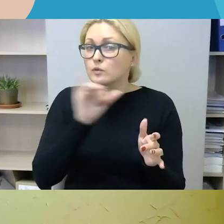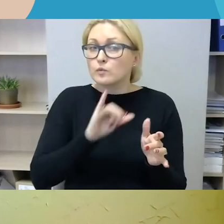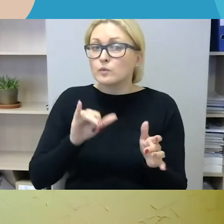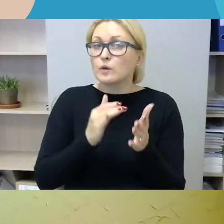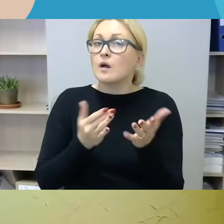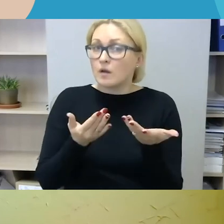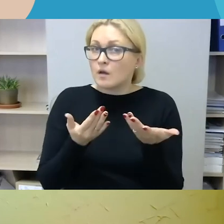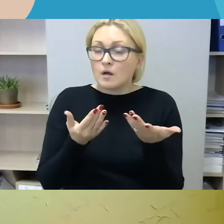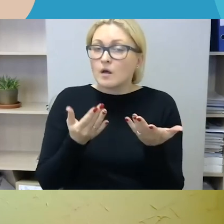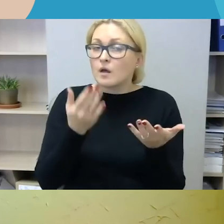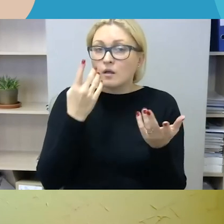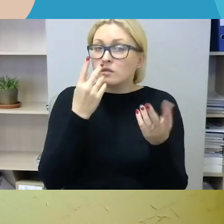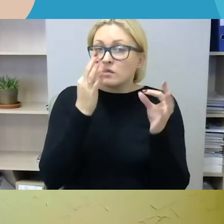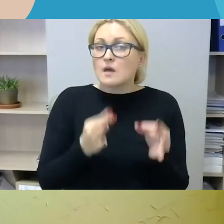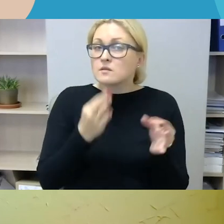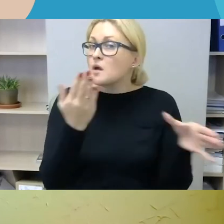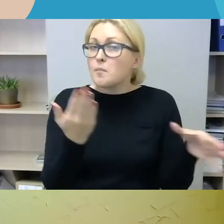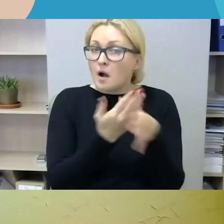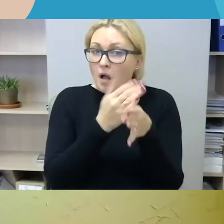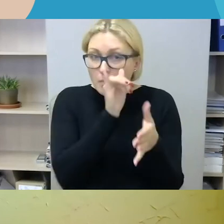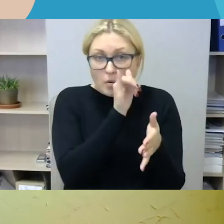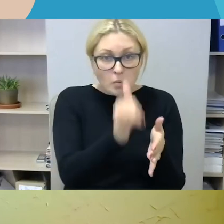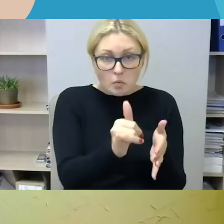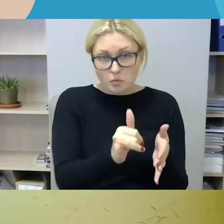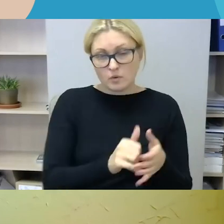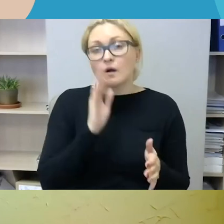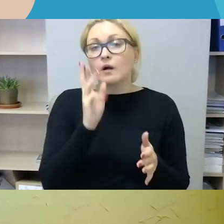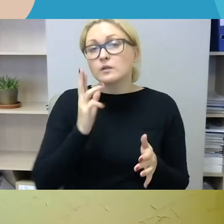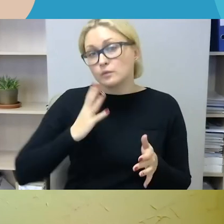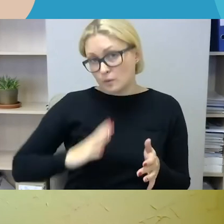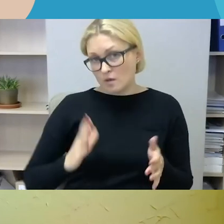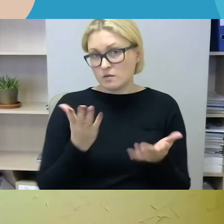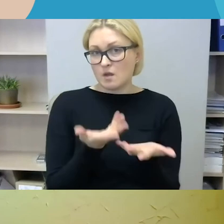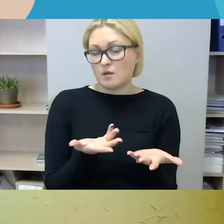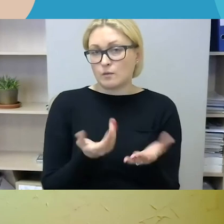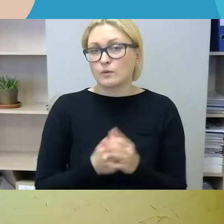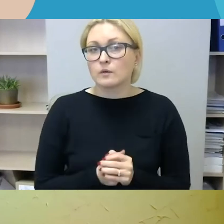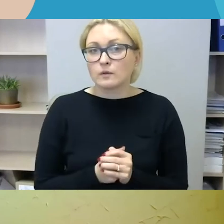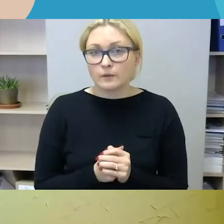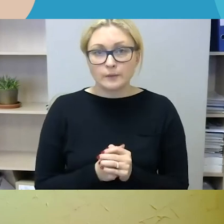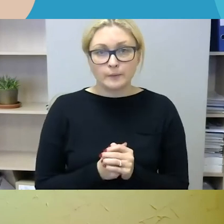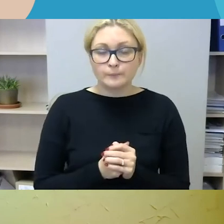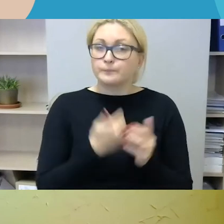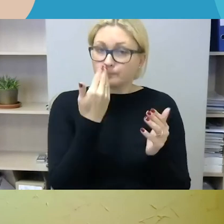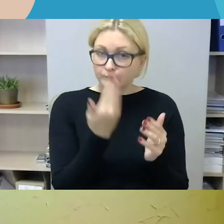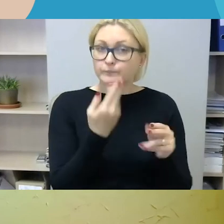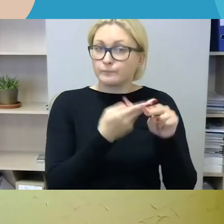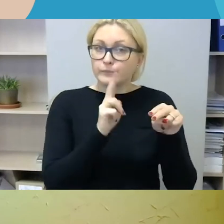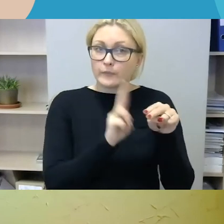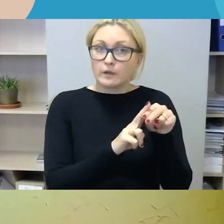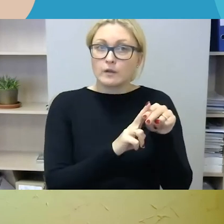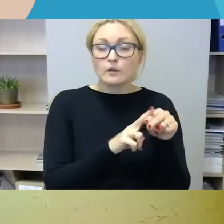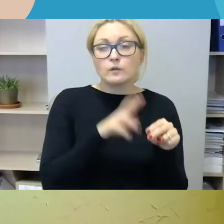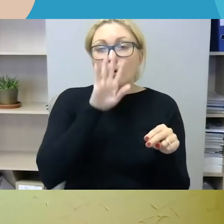nesuteikiant tinkamos teisinės pagalbos, nepykantos kurstymo atvejais ir tai yra nepykanta buvo kurstoma